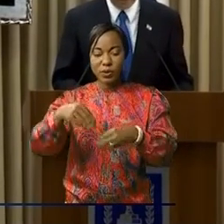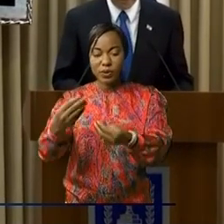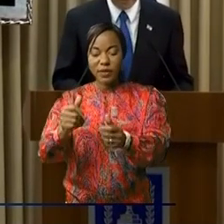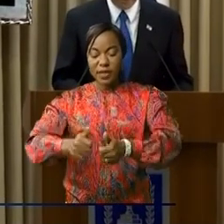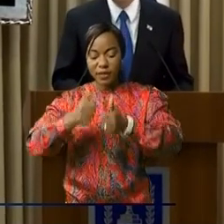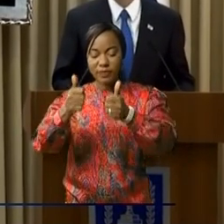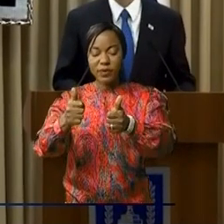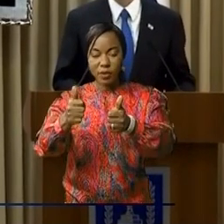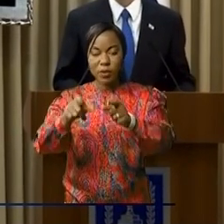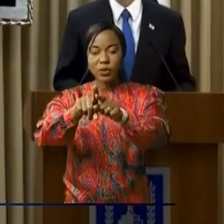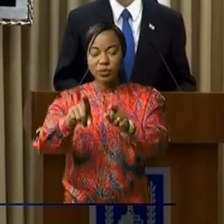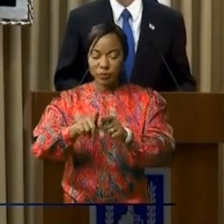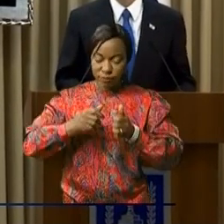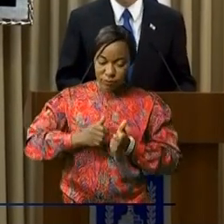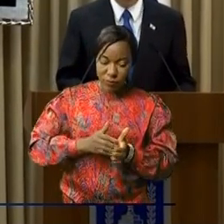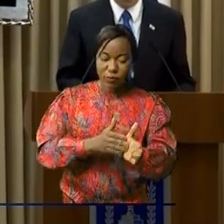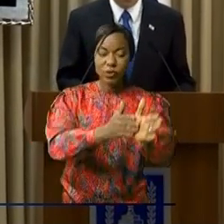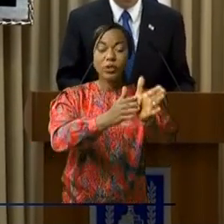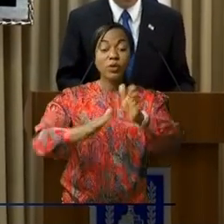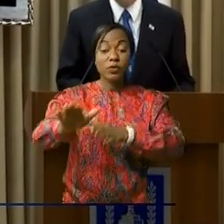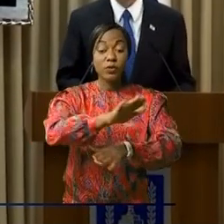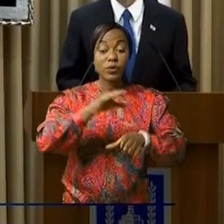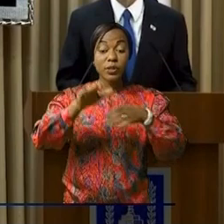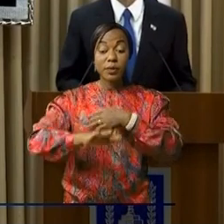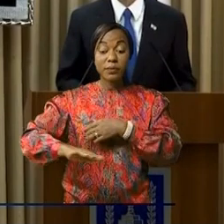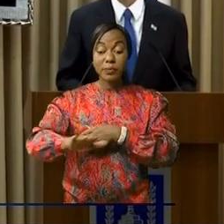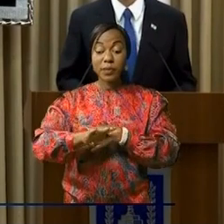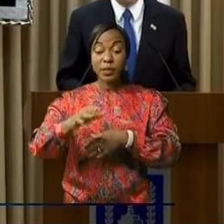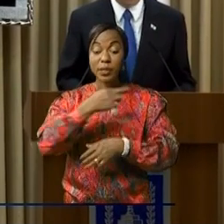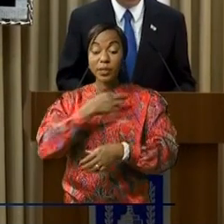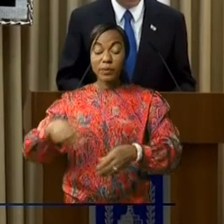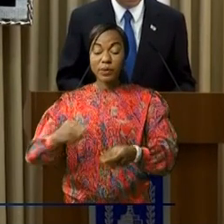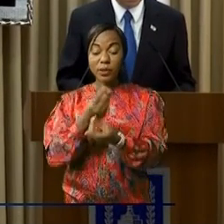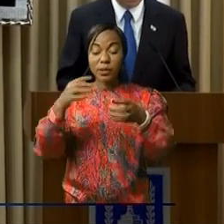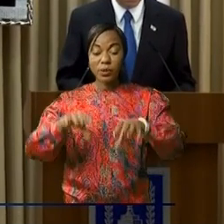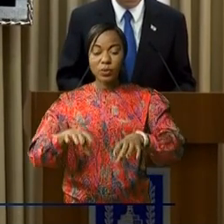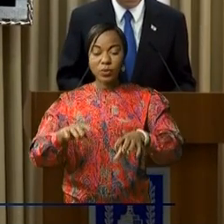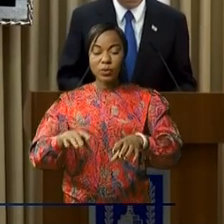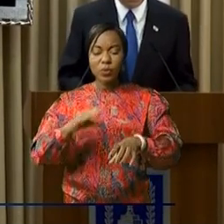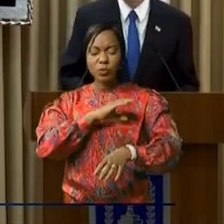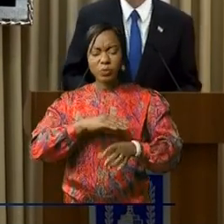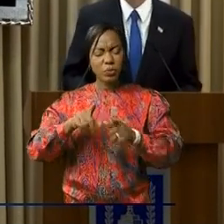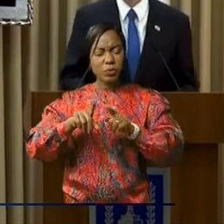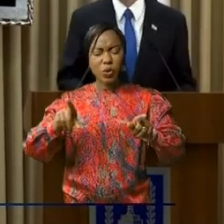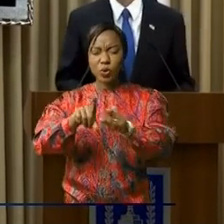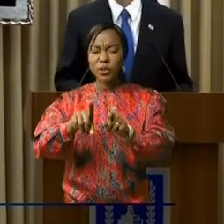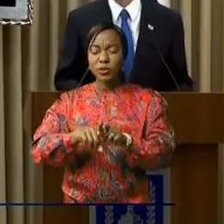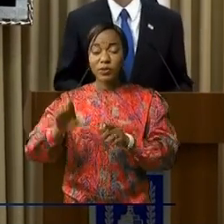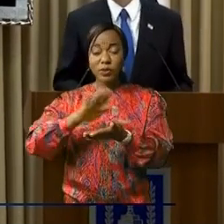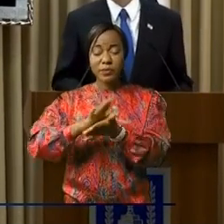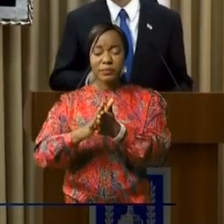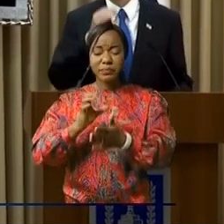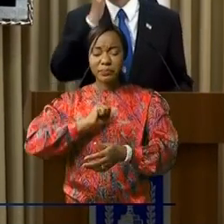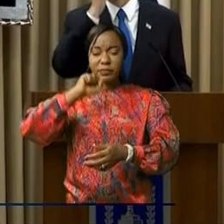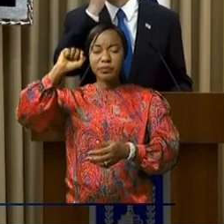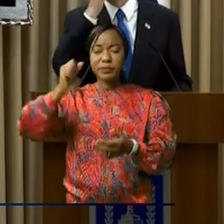-il souligné. Et de poursuivre votre pays, la République démocratique du Congo, s'est comporté autrement. Vous avez été des pionniers dans